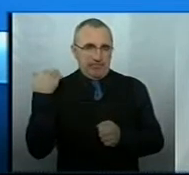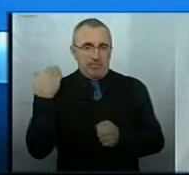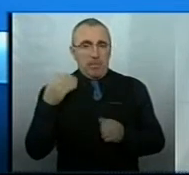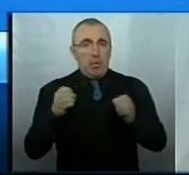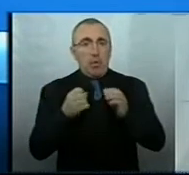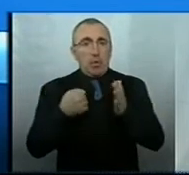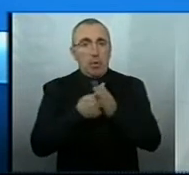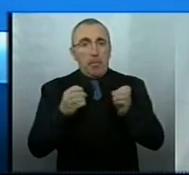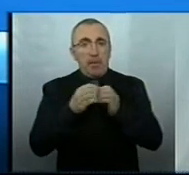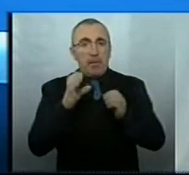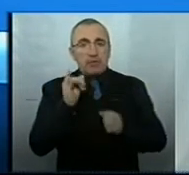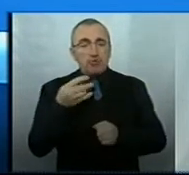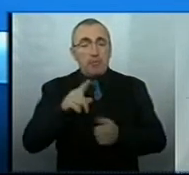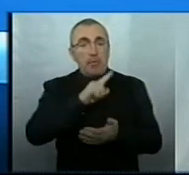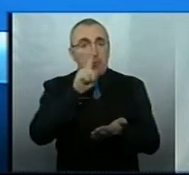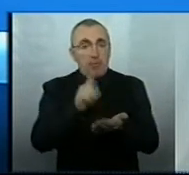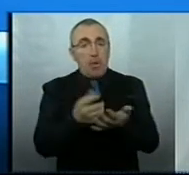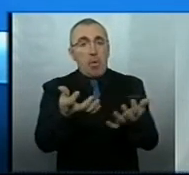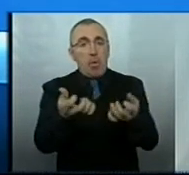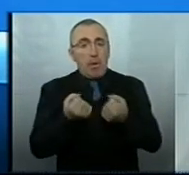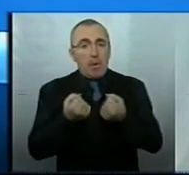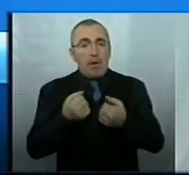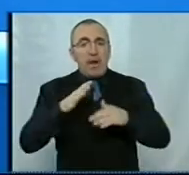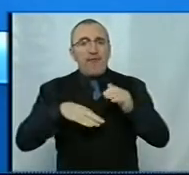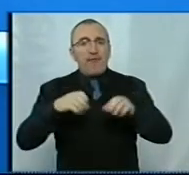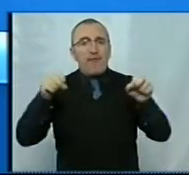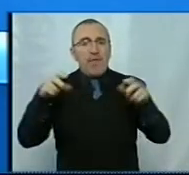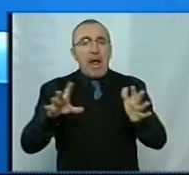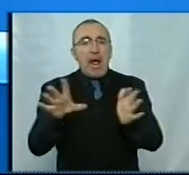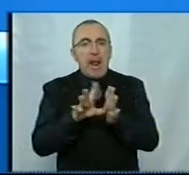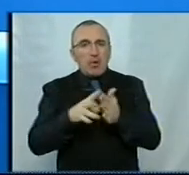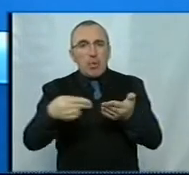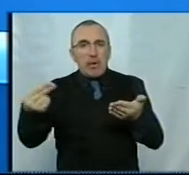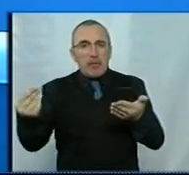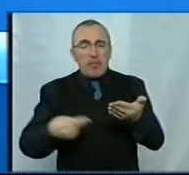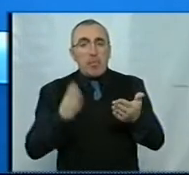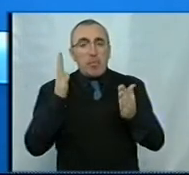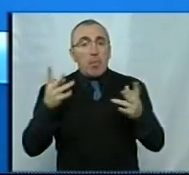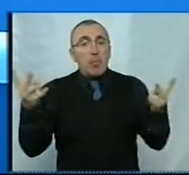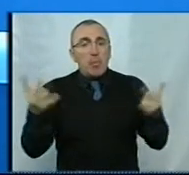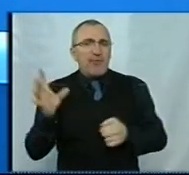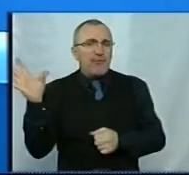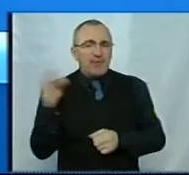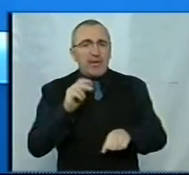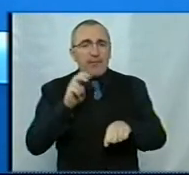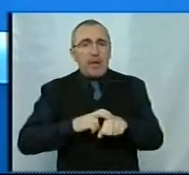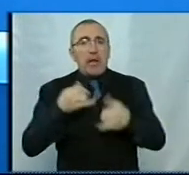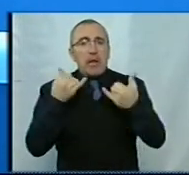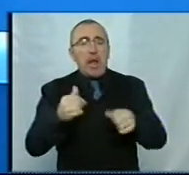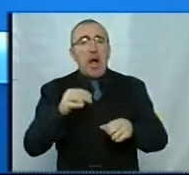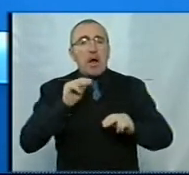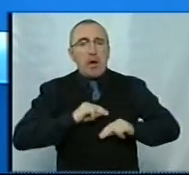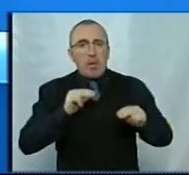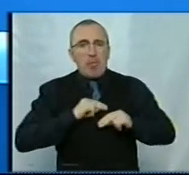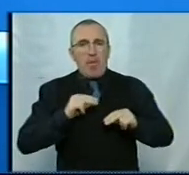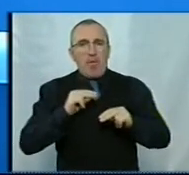15 січня вони мали отримати так званий кваліфікаційний електронний підпис, який тепер буде потрібен всім лікарям для роботи з медичною